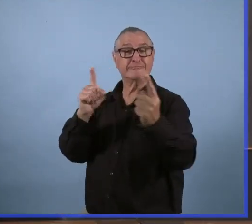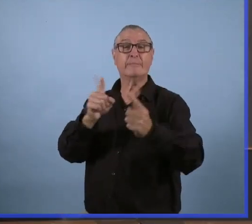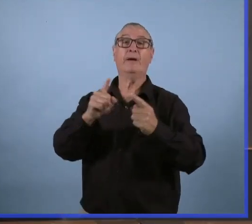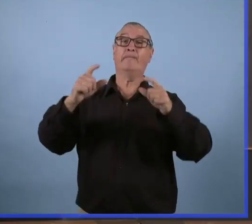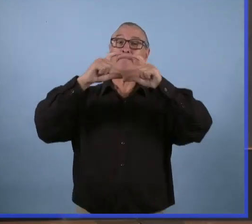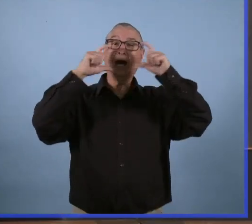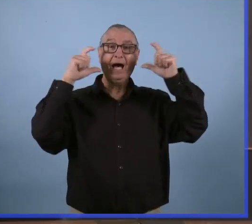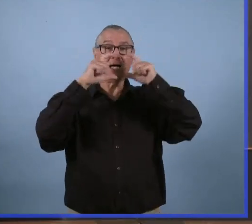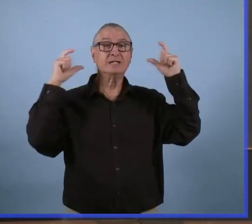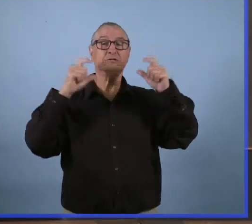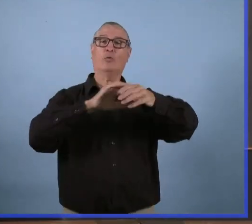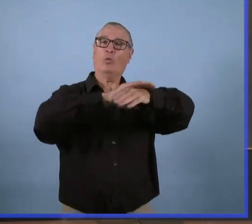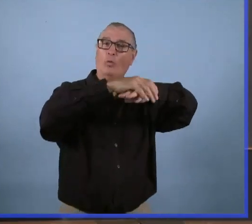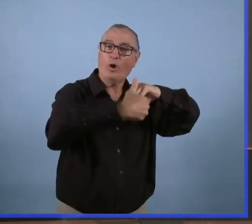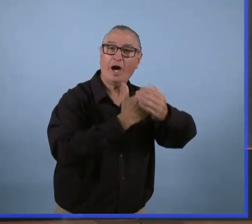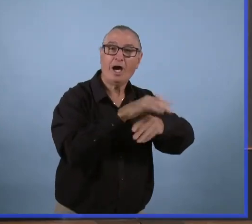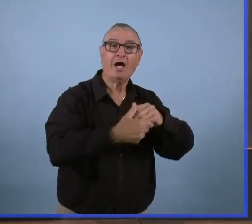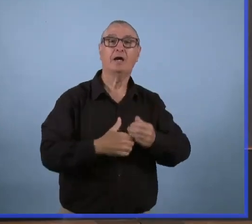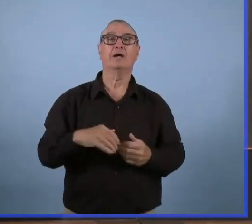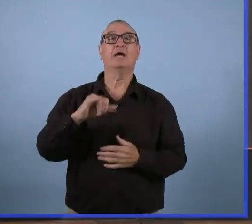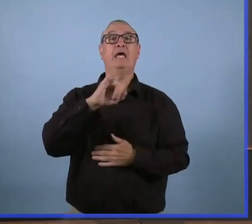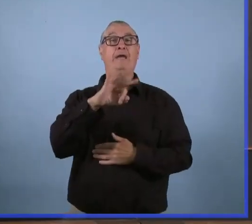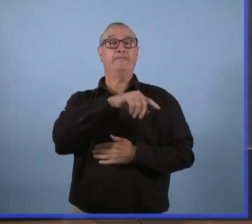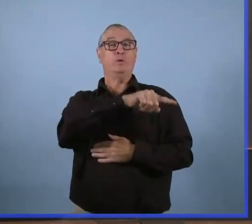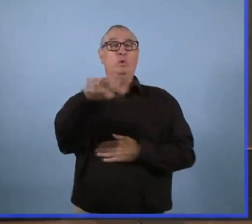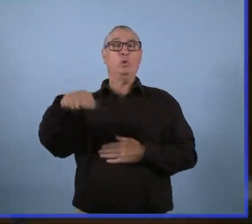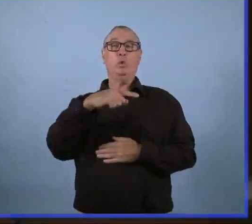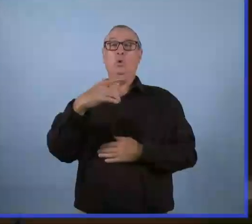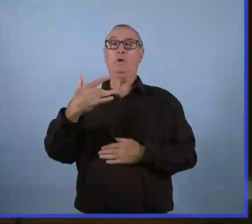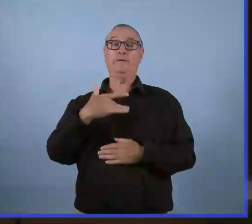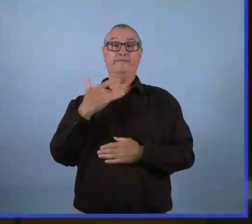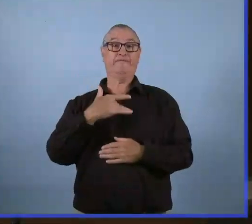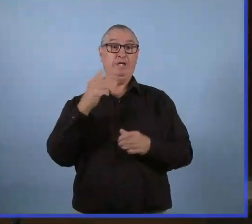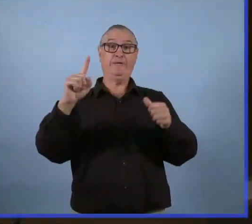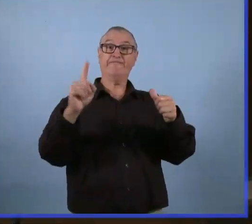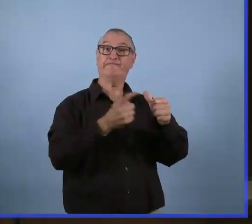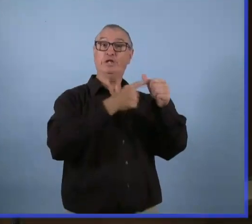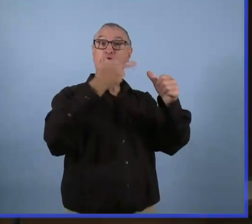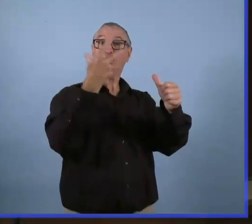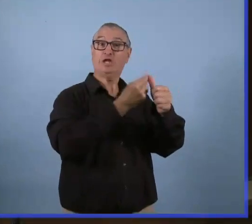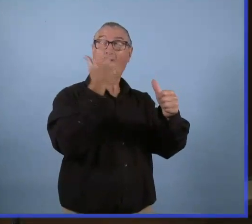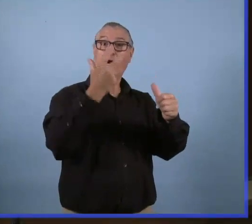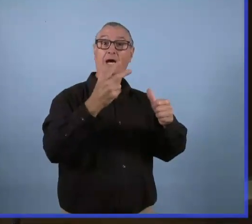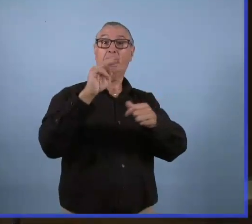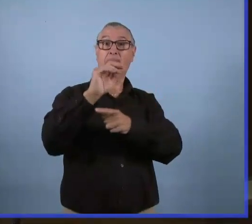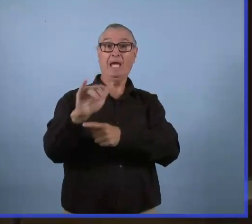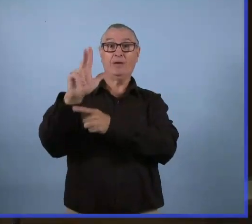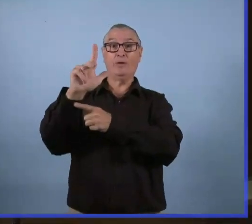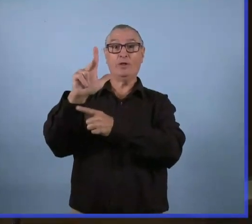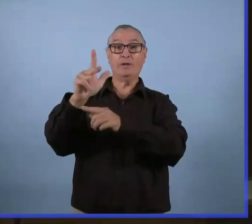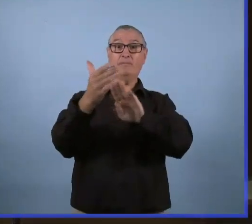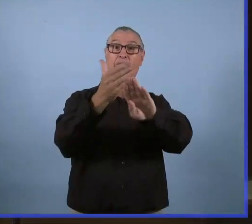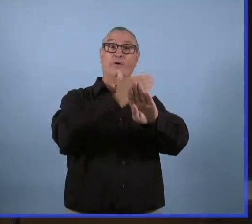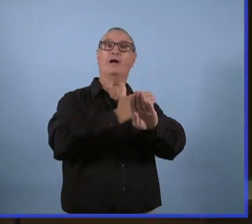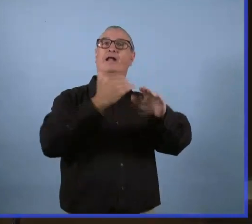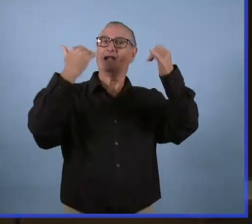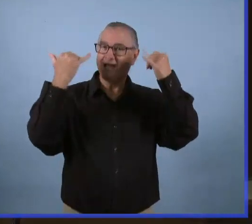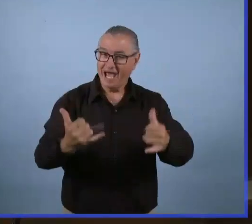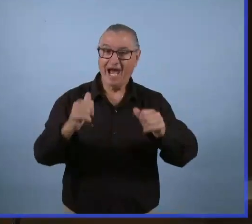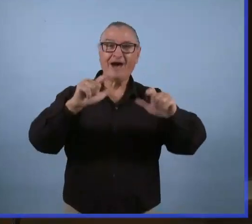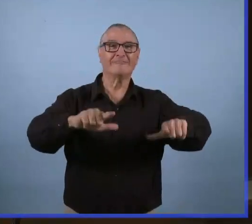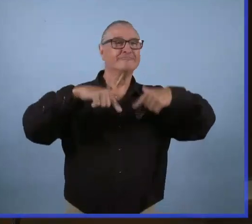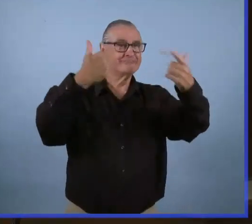le nombre de cas et de mettre un terme à la troisième vague. Merci et maintenant nous pouvons prendre des questions.